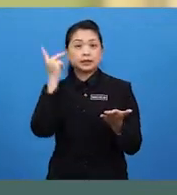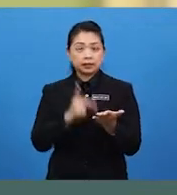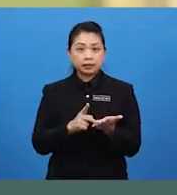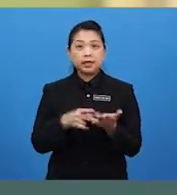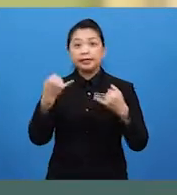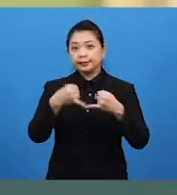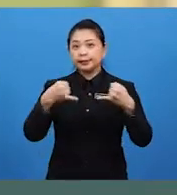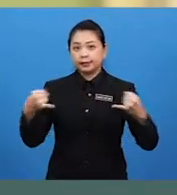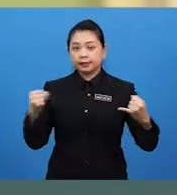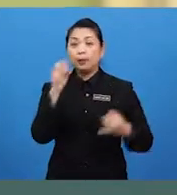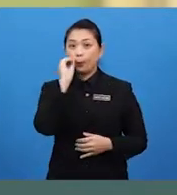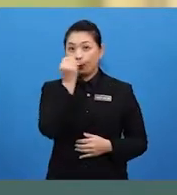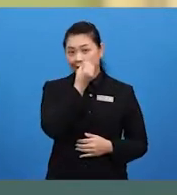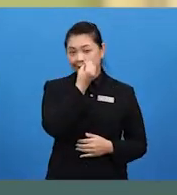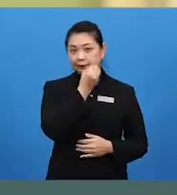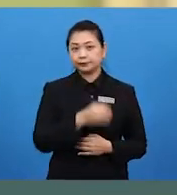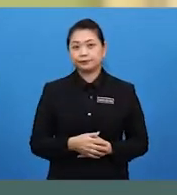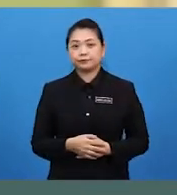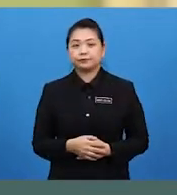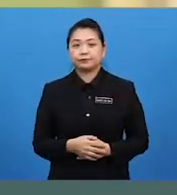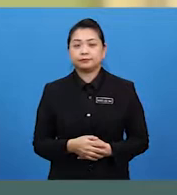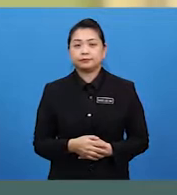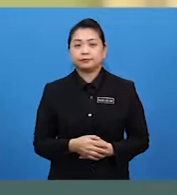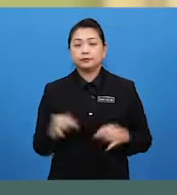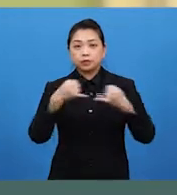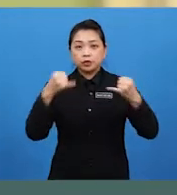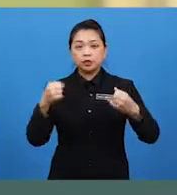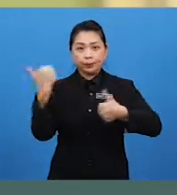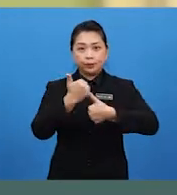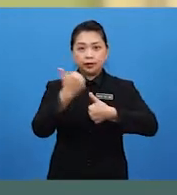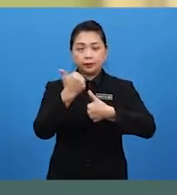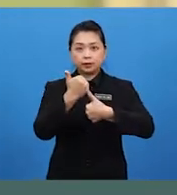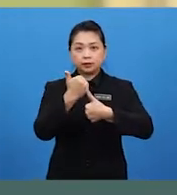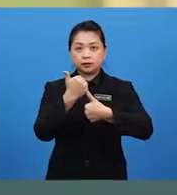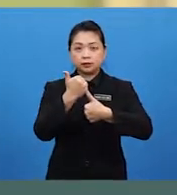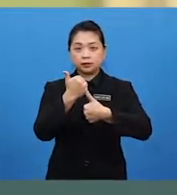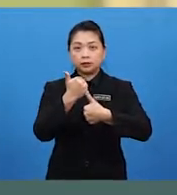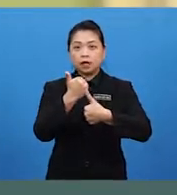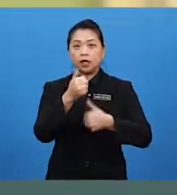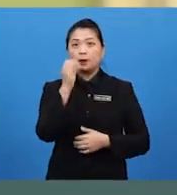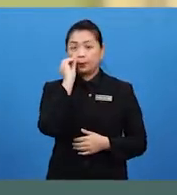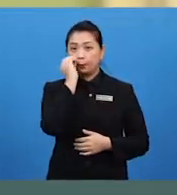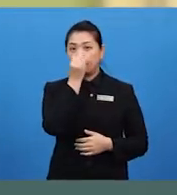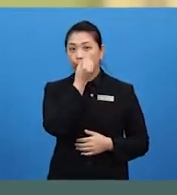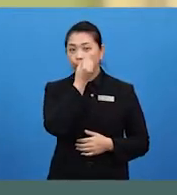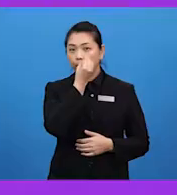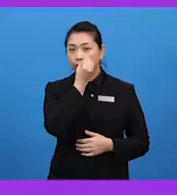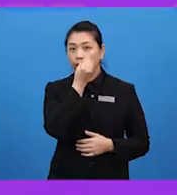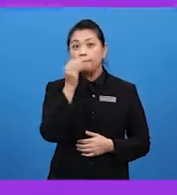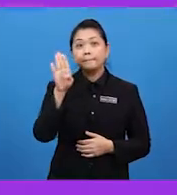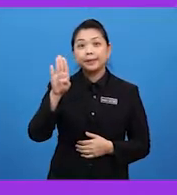jenis-jenis bunga. Jenis yang pertama dikenali sebagai bunga biseks.